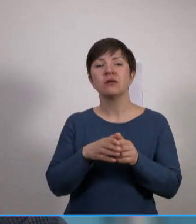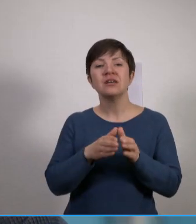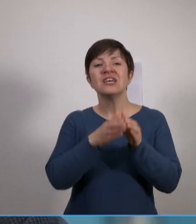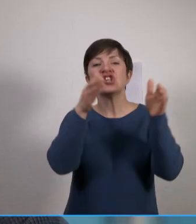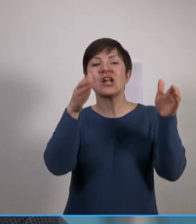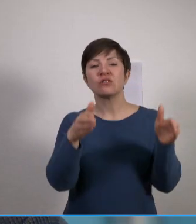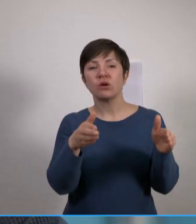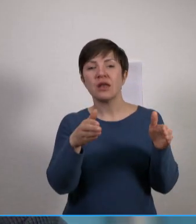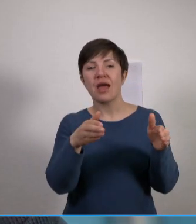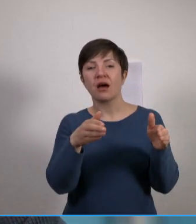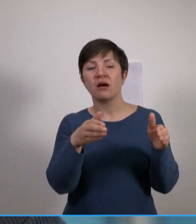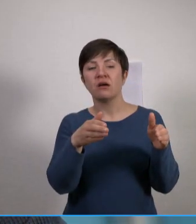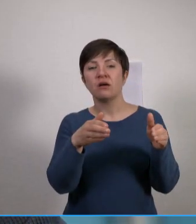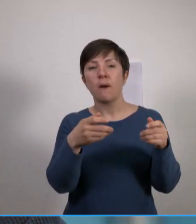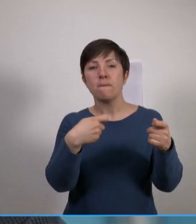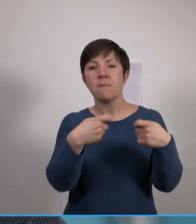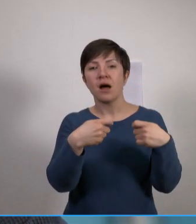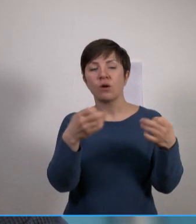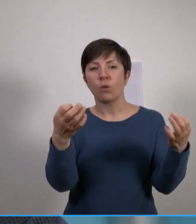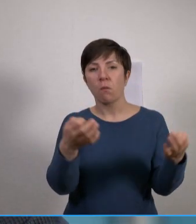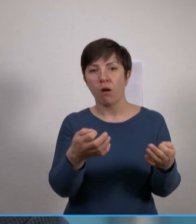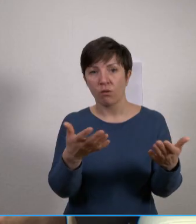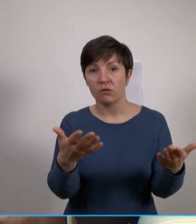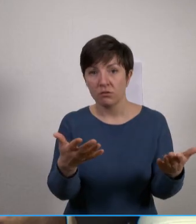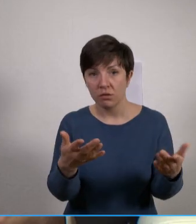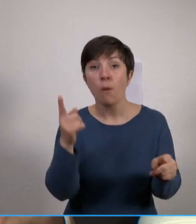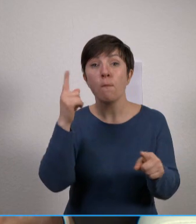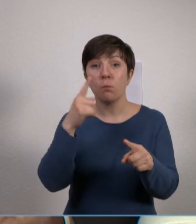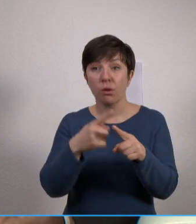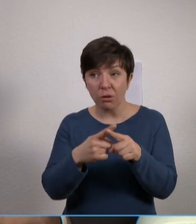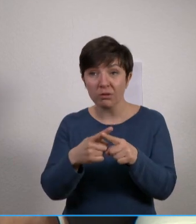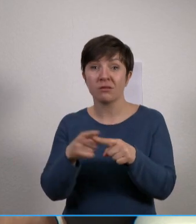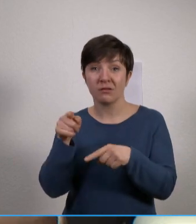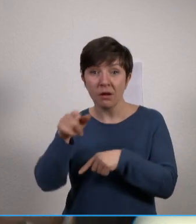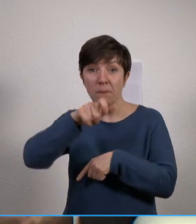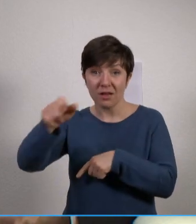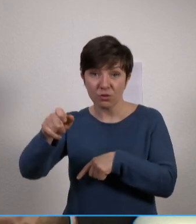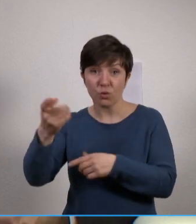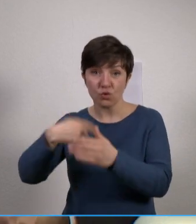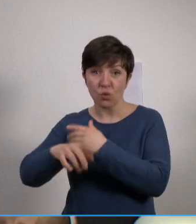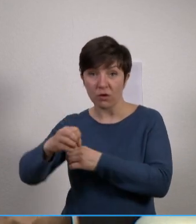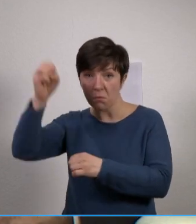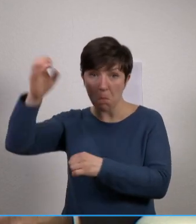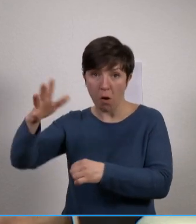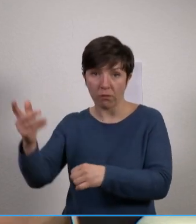offenhalten, jenseits der Kriegsverletzten, die wir erwarten. Was für Organisationsstrukturen müssen dann Ihrer Meinung nach aufgebaut und